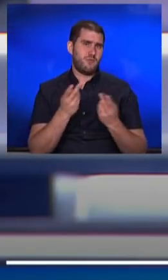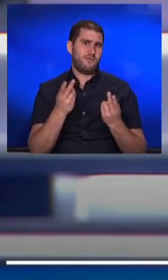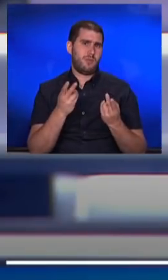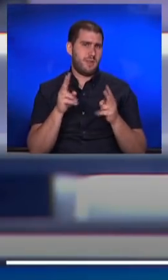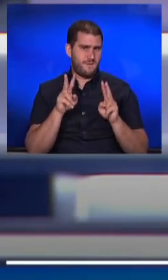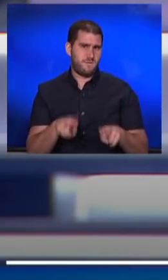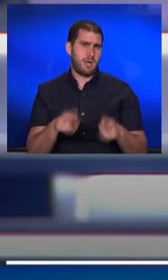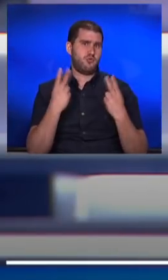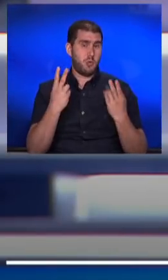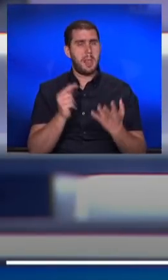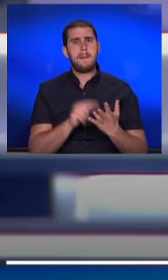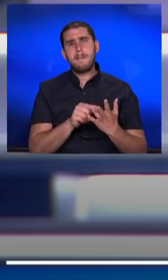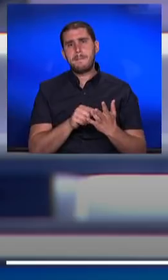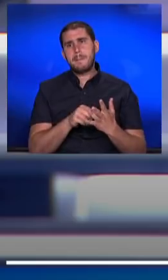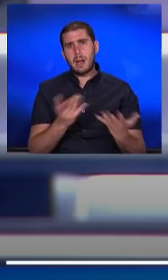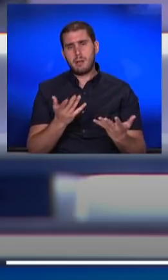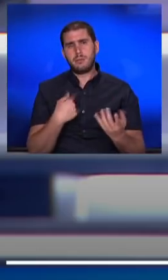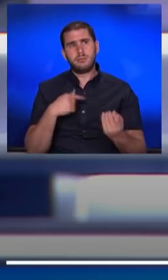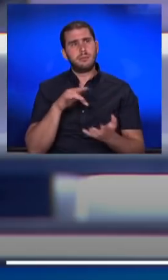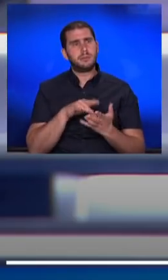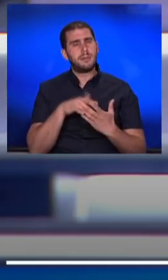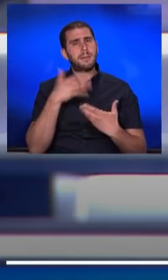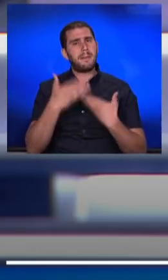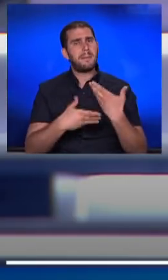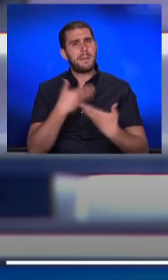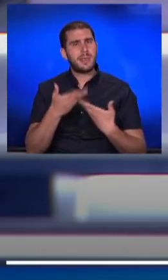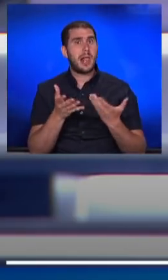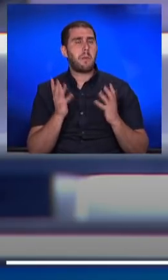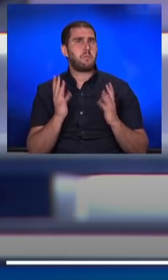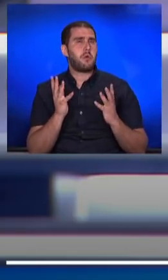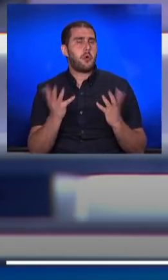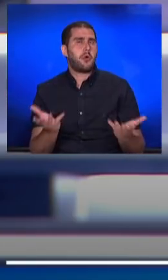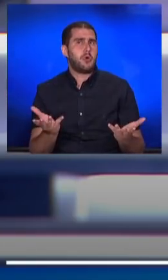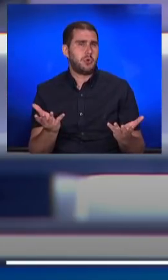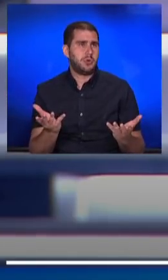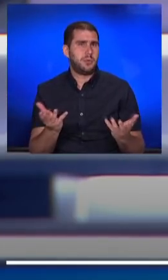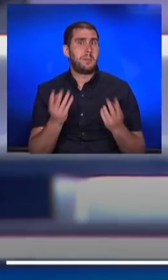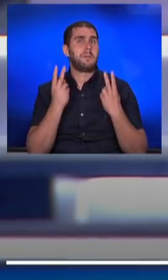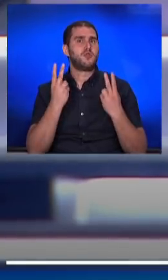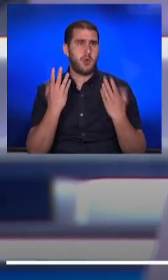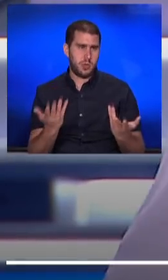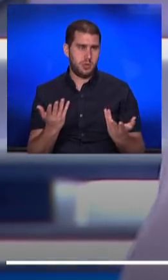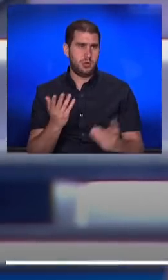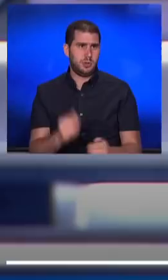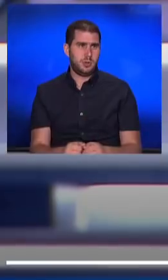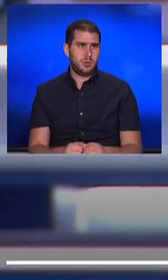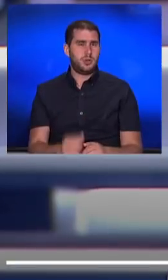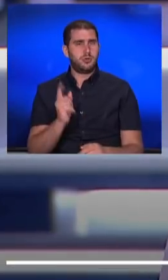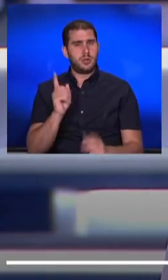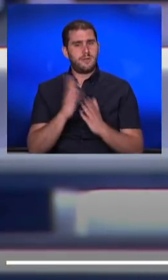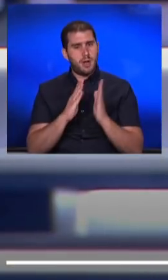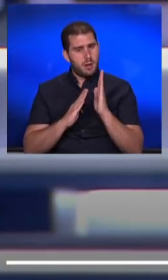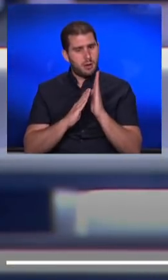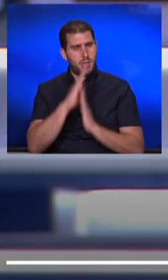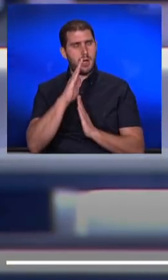משמעותיות, משום שאנחנו נמצאים בתהליך מאוד משמעותי של טיפוס, של